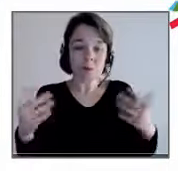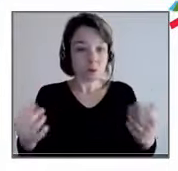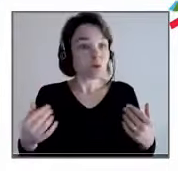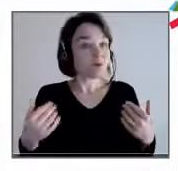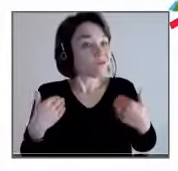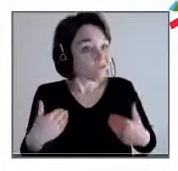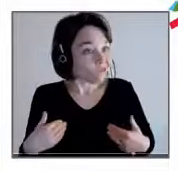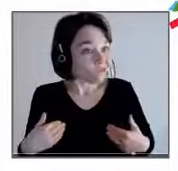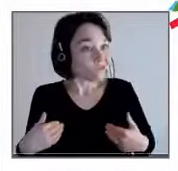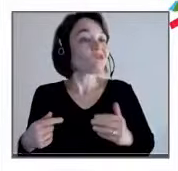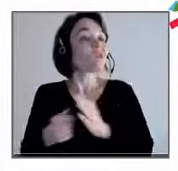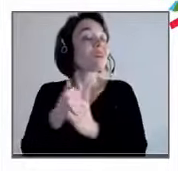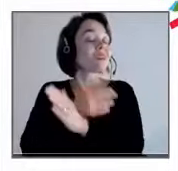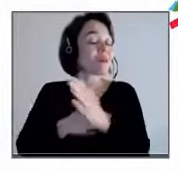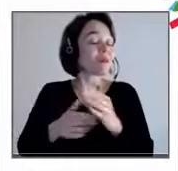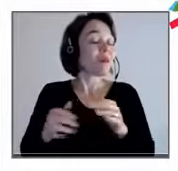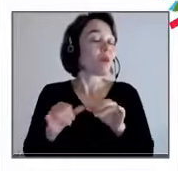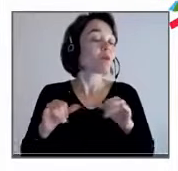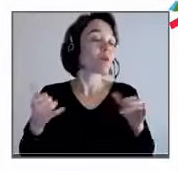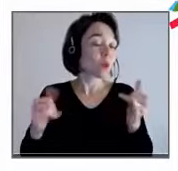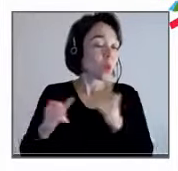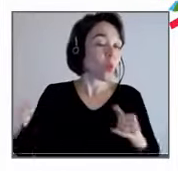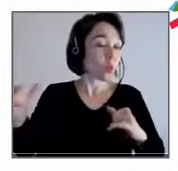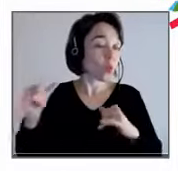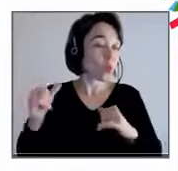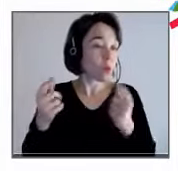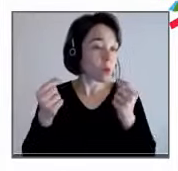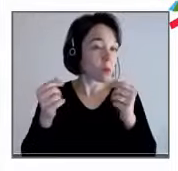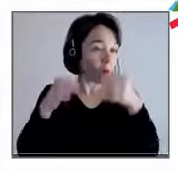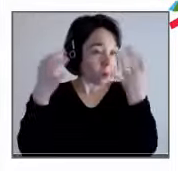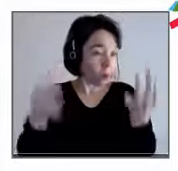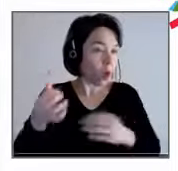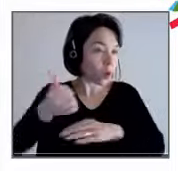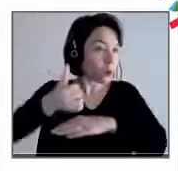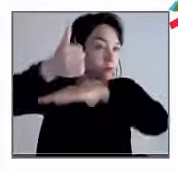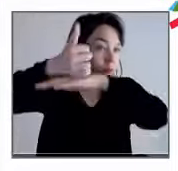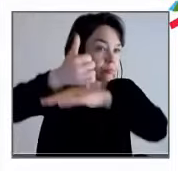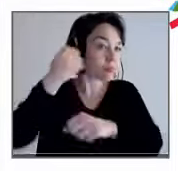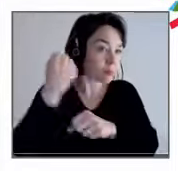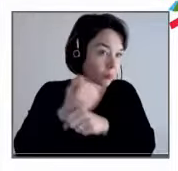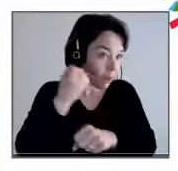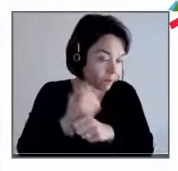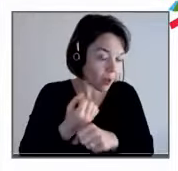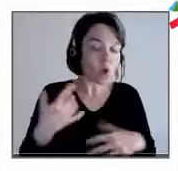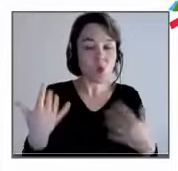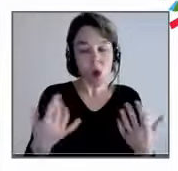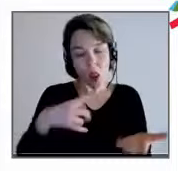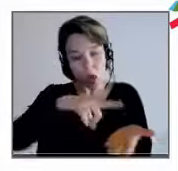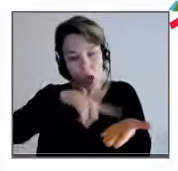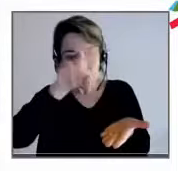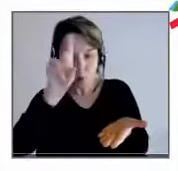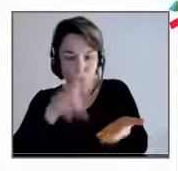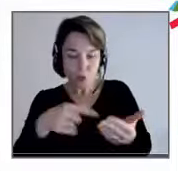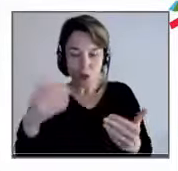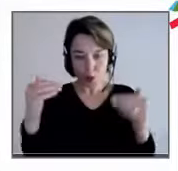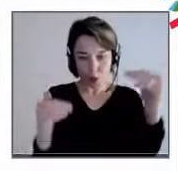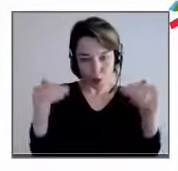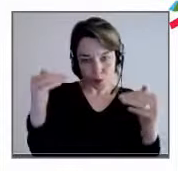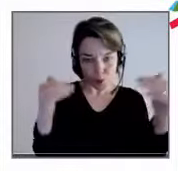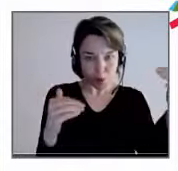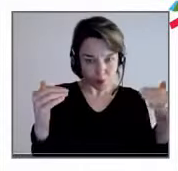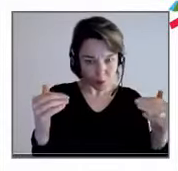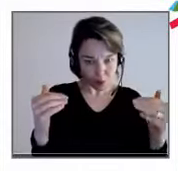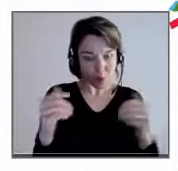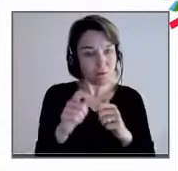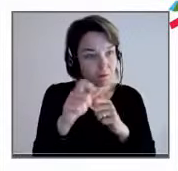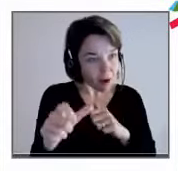comptes, le volet financier, les équilibres des comptes, etc., comme moyen, mais pas comme but. Et donc, on ne peut